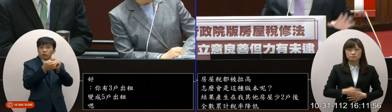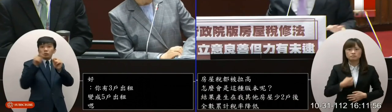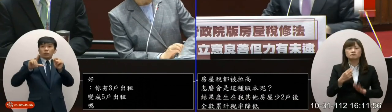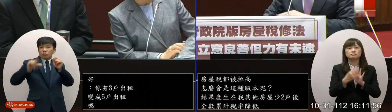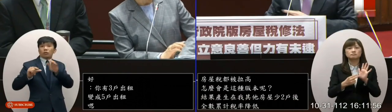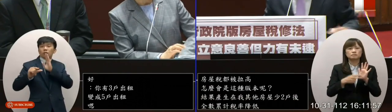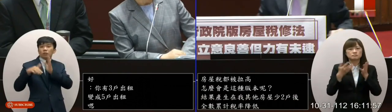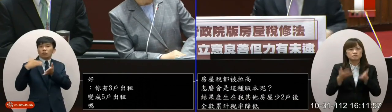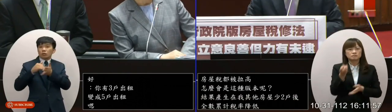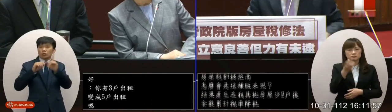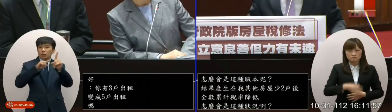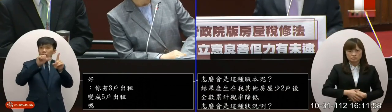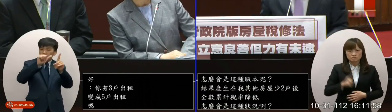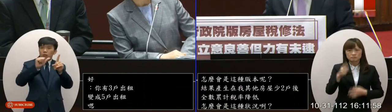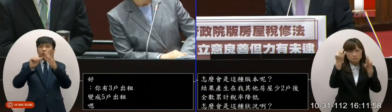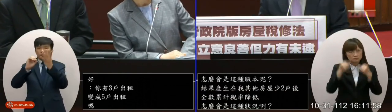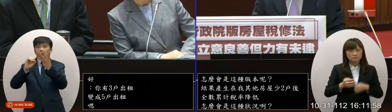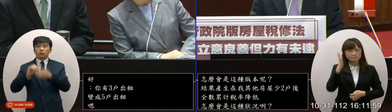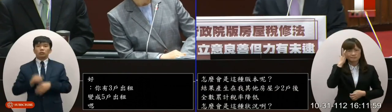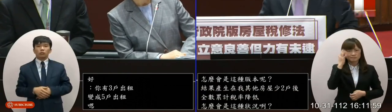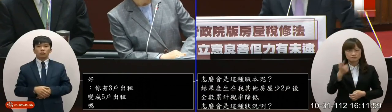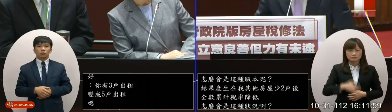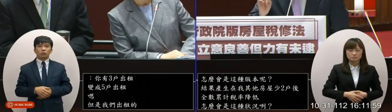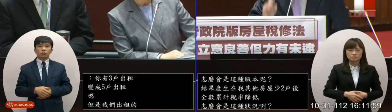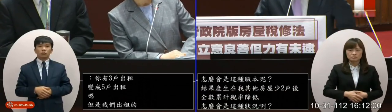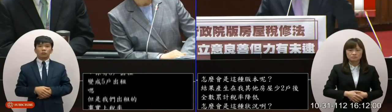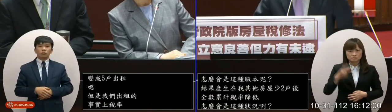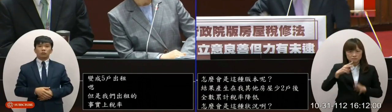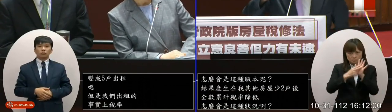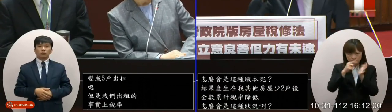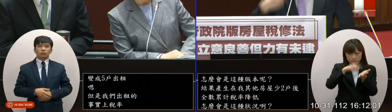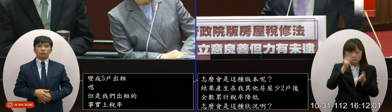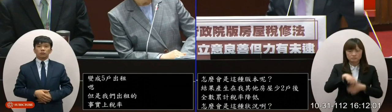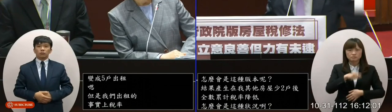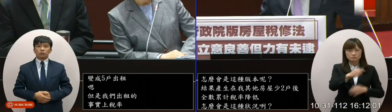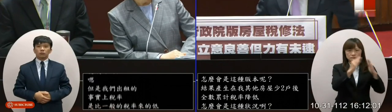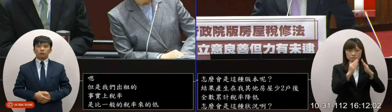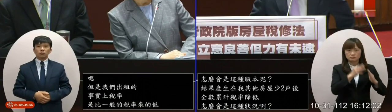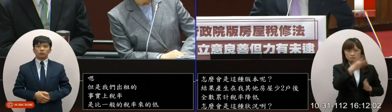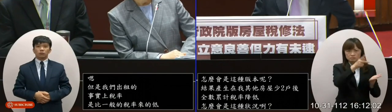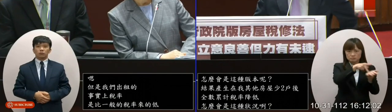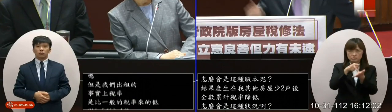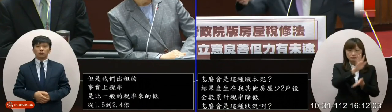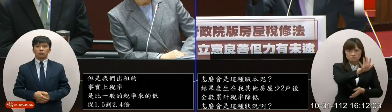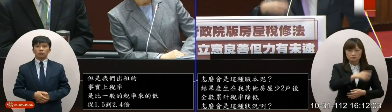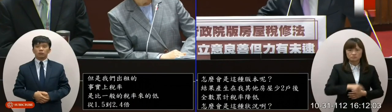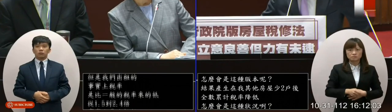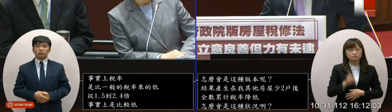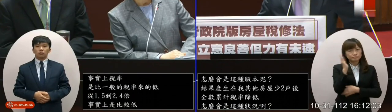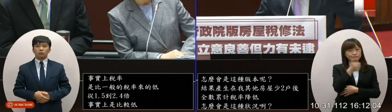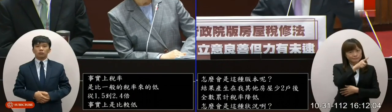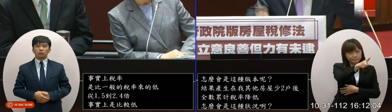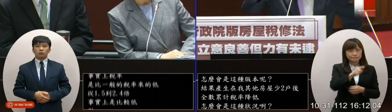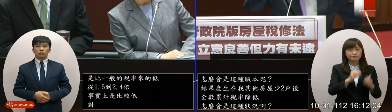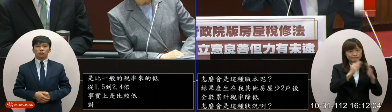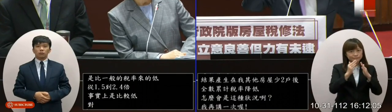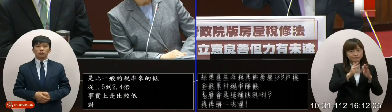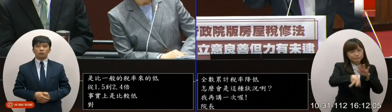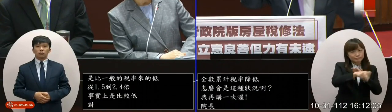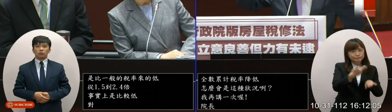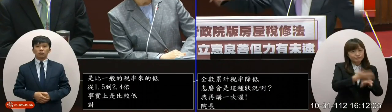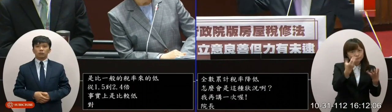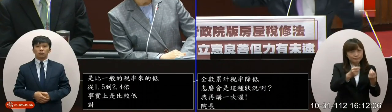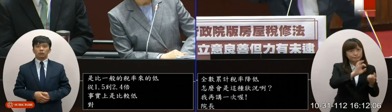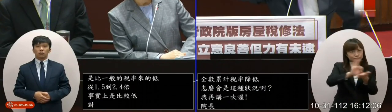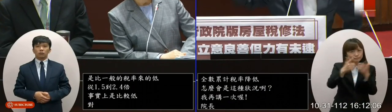2.4我講重點因為這數字太複雜再講一次你有三戶房屋出租政府謝謝你啊有效利用啊等到你